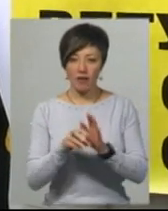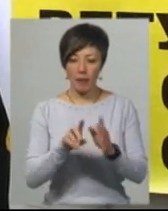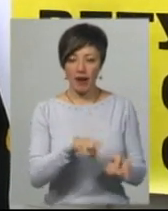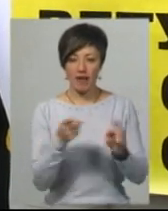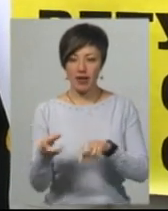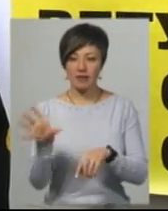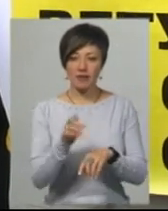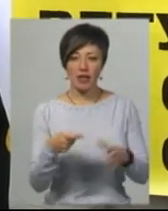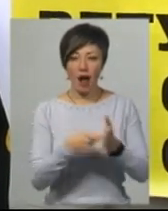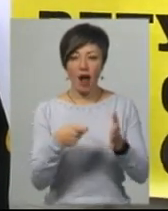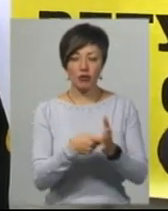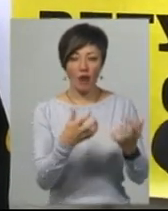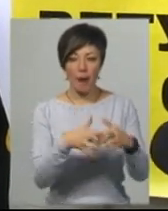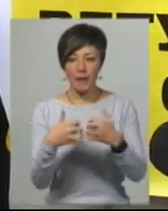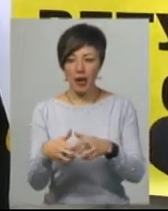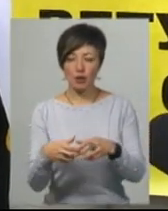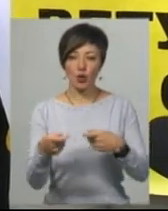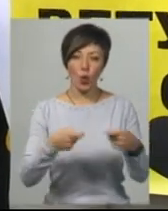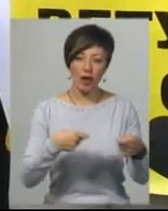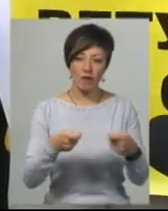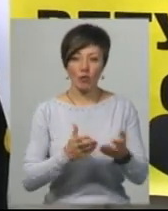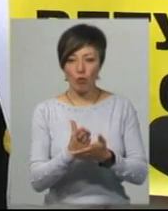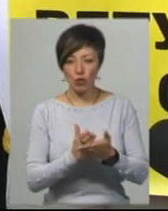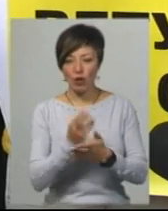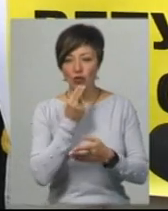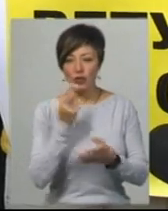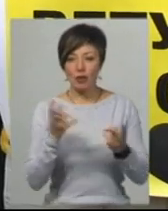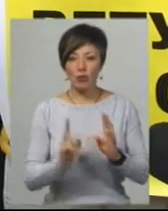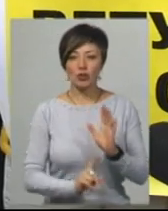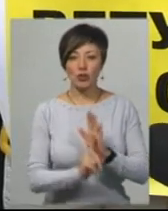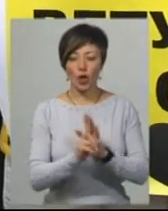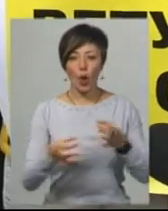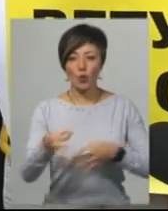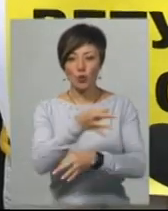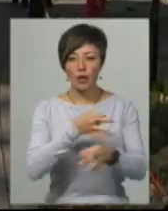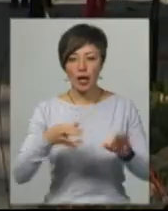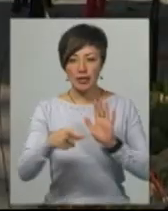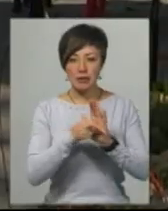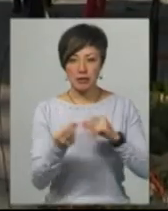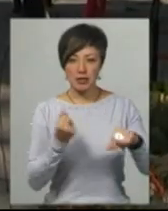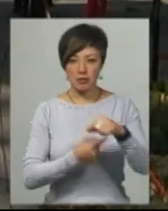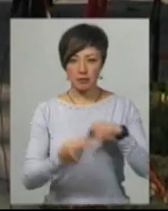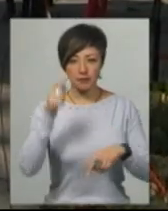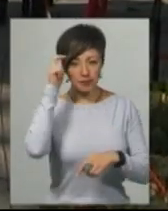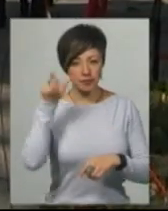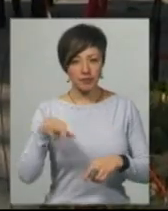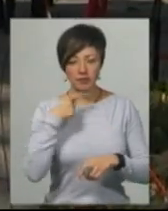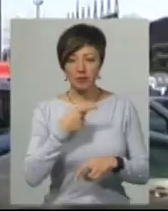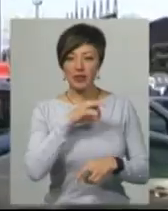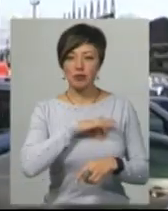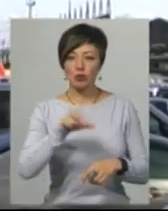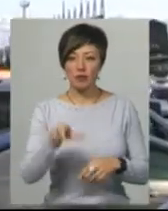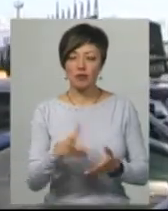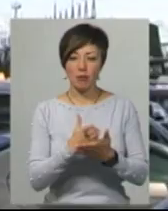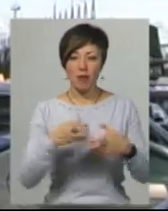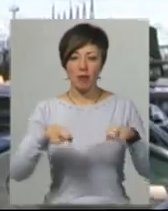діяльність торгівлі, послуг і громадському харчуванні, то це треба починати із консультації з підприємцями. Ростислав Славюк каже, споживач має